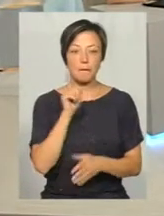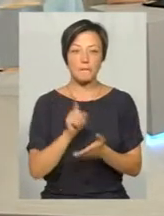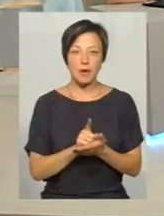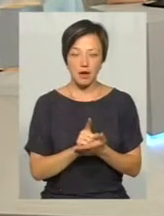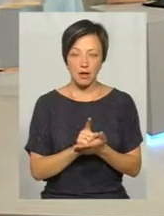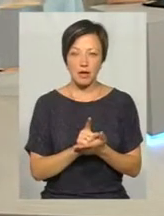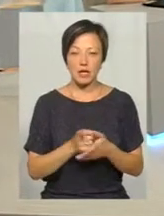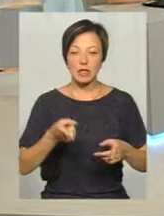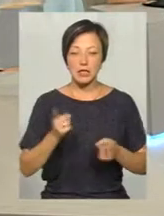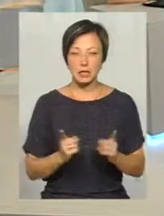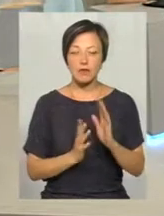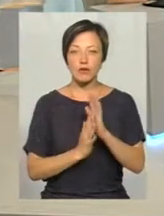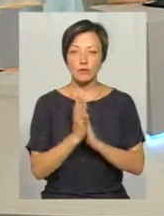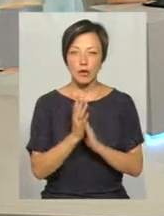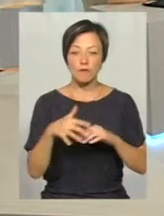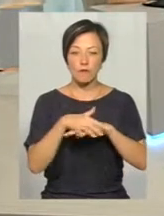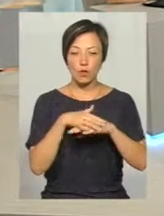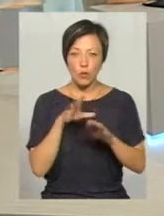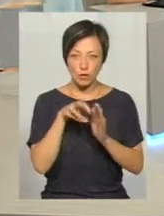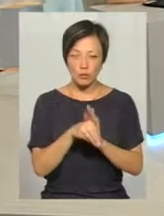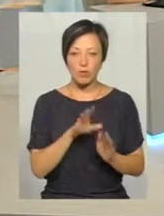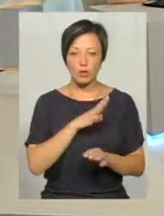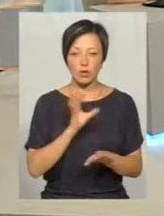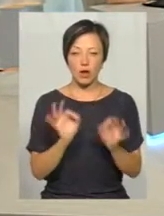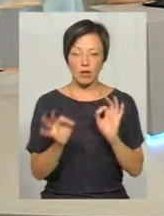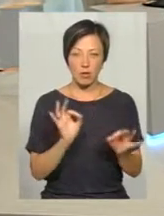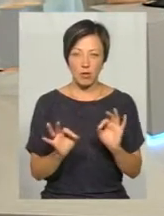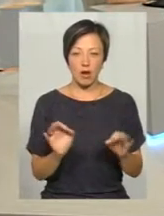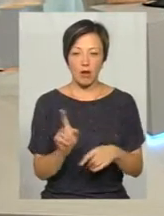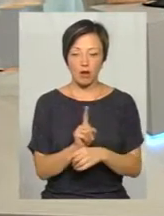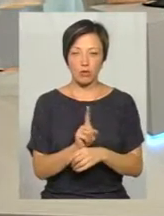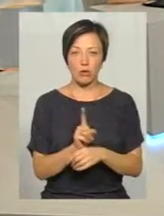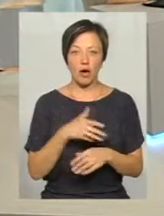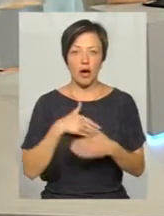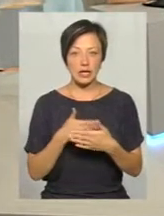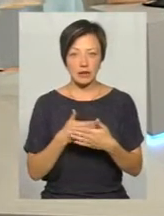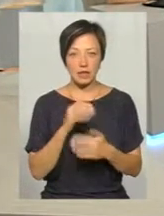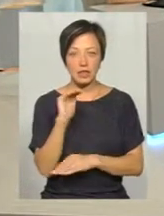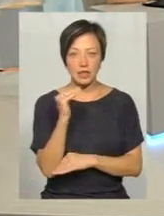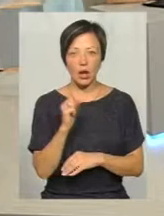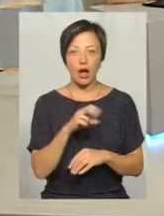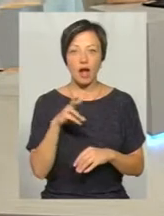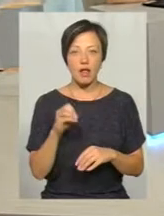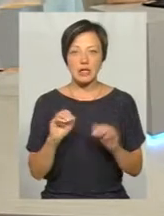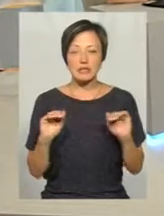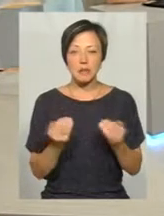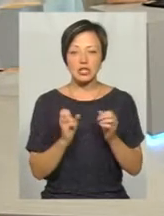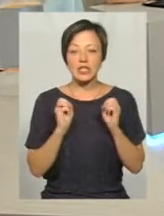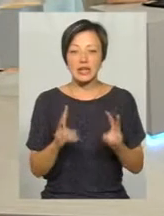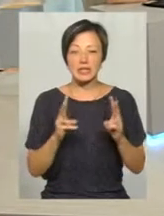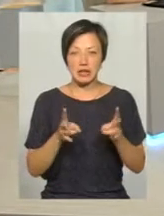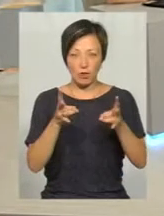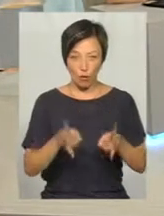тісно виростати в тому соціумі, має бути адекватною, нормальною, активною дитиною. Але зменшити ризик